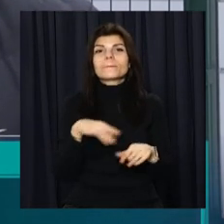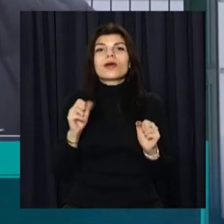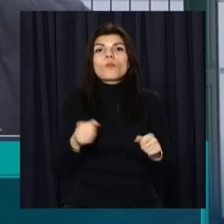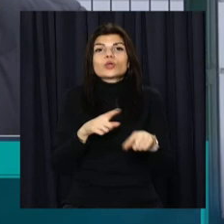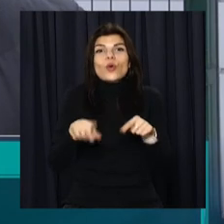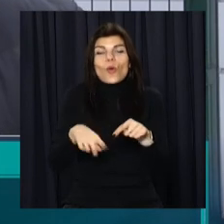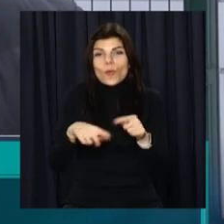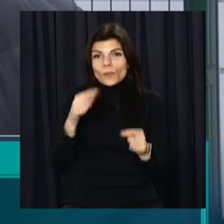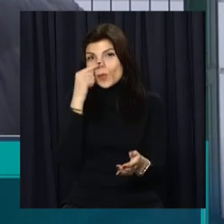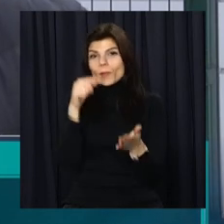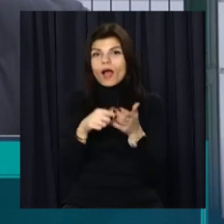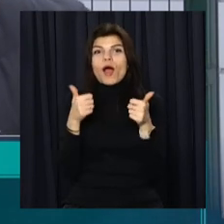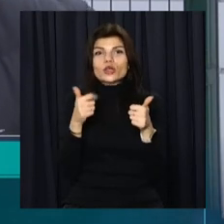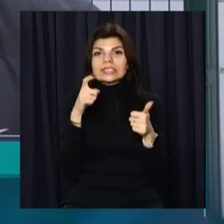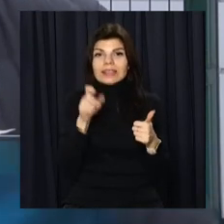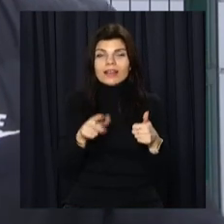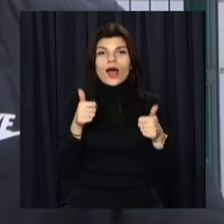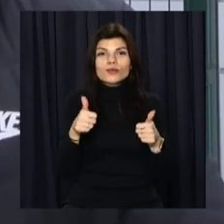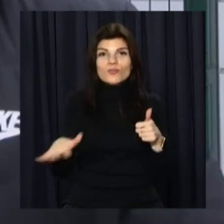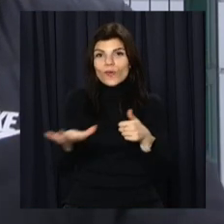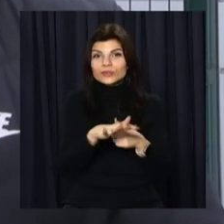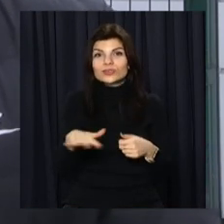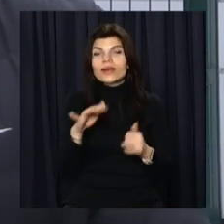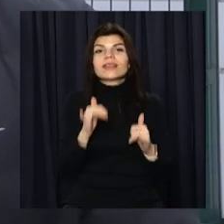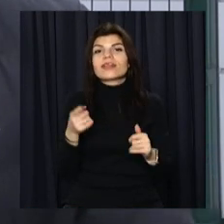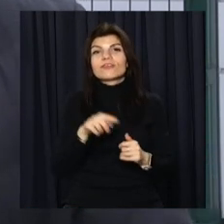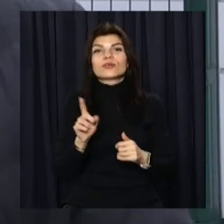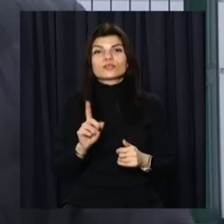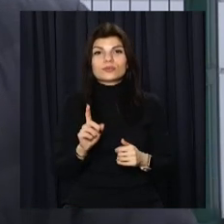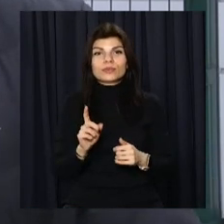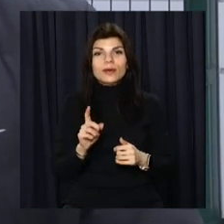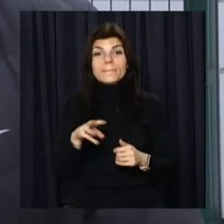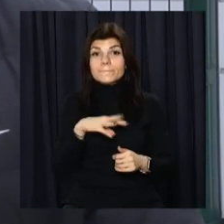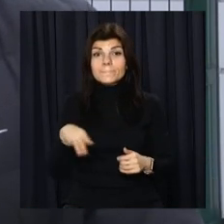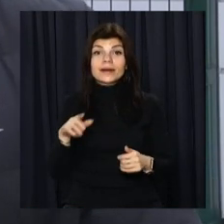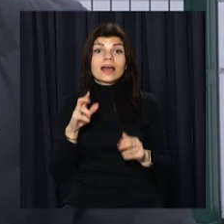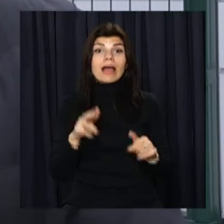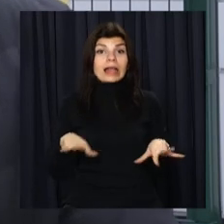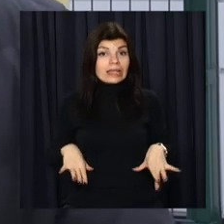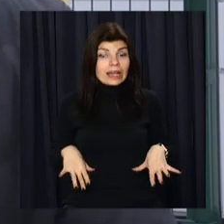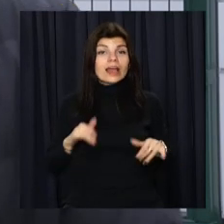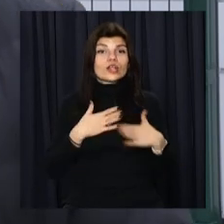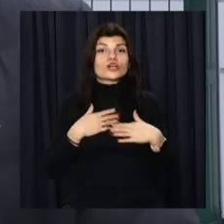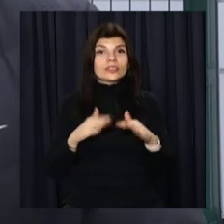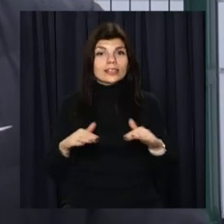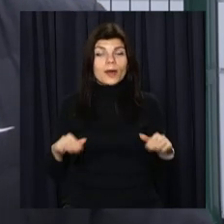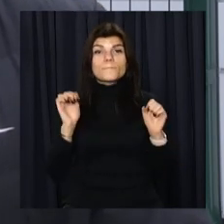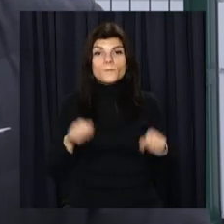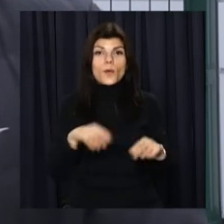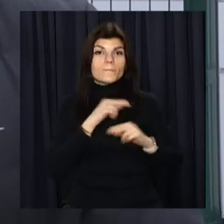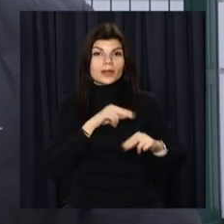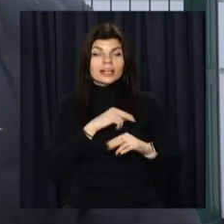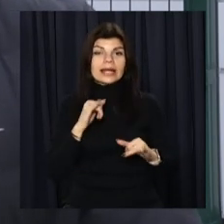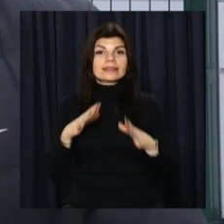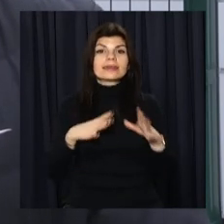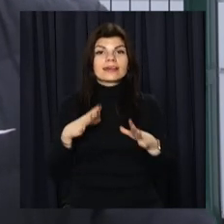скоріше потрапимо в хороший зал, на хорошу площадку, для того, щоб ми як тренери і наші діти могли працювати